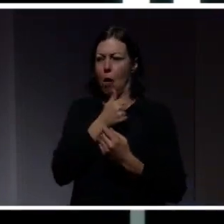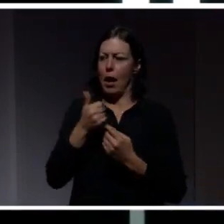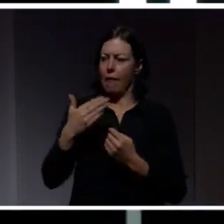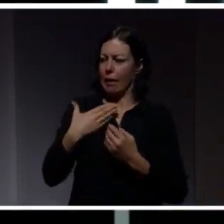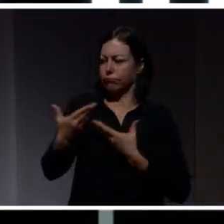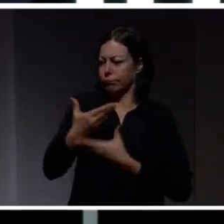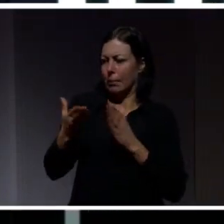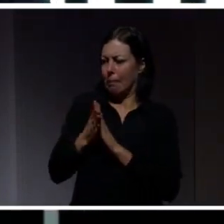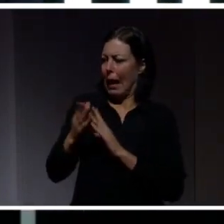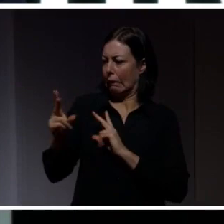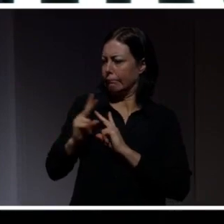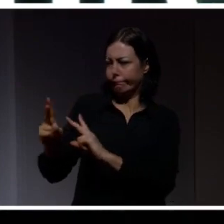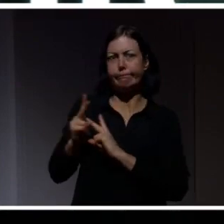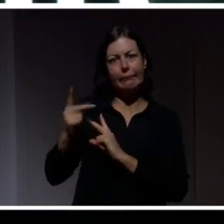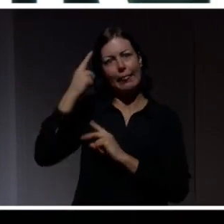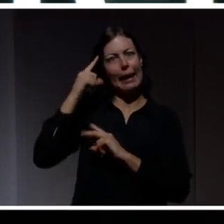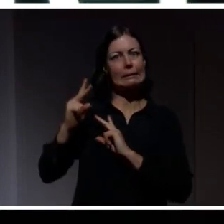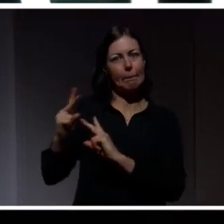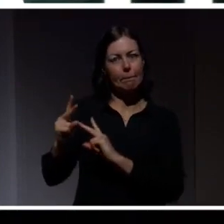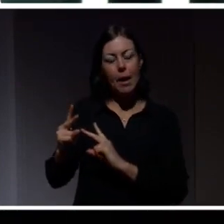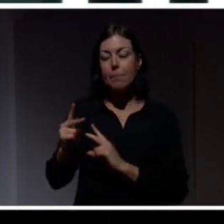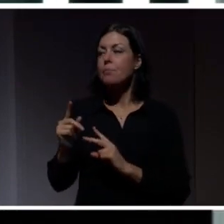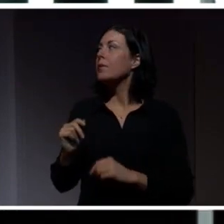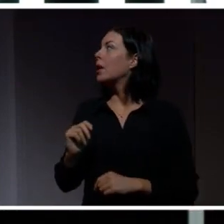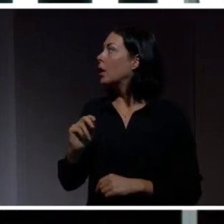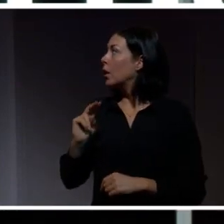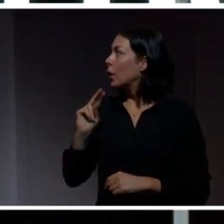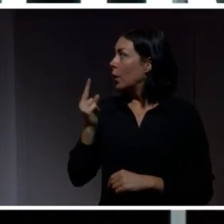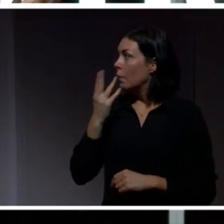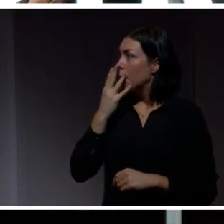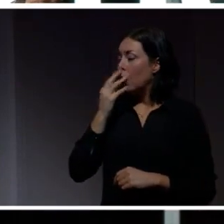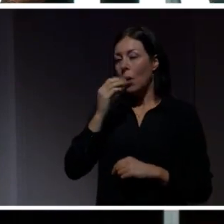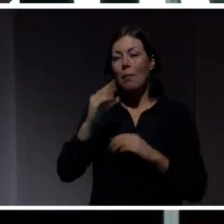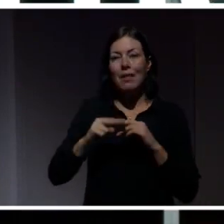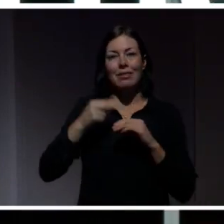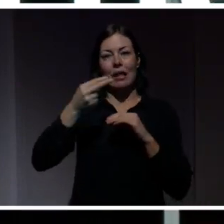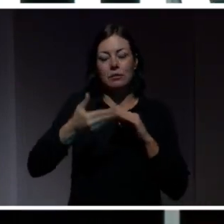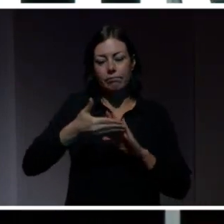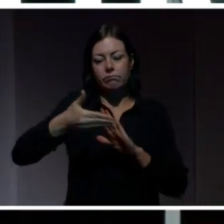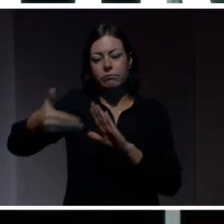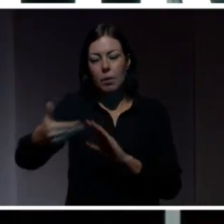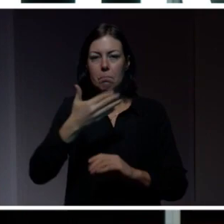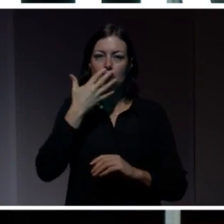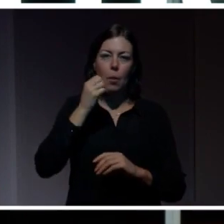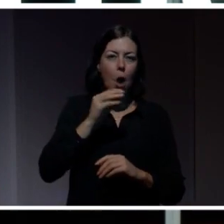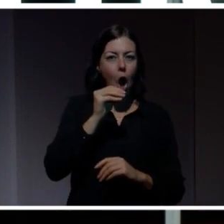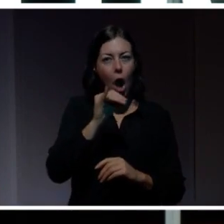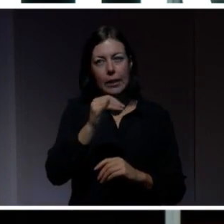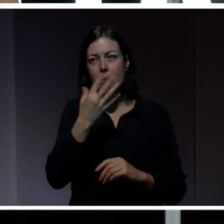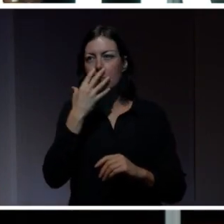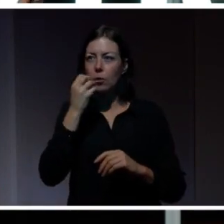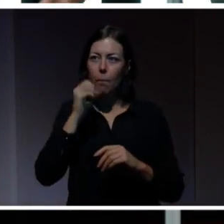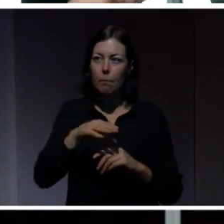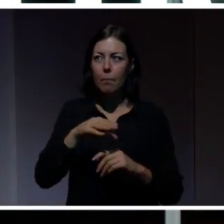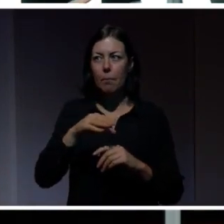Nu går vi in i nästa digitala era. Vi hörde precis om artificiell intelligens. Vi pratar om robotar och 3D-printers. World Economic Forum har kallat den här eran